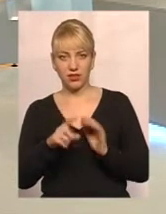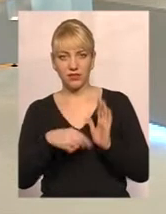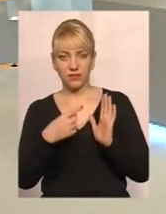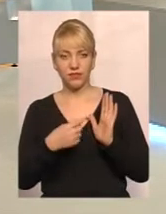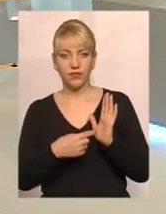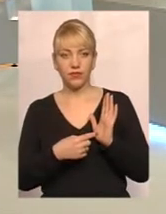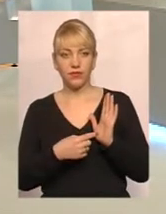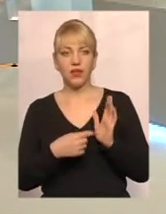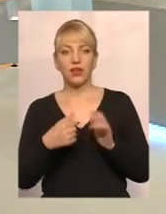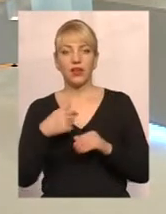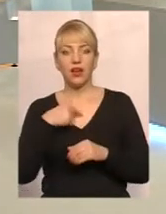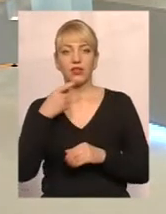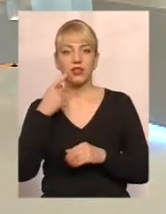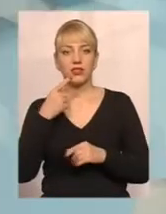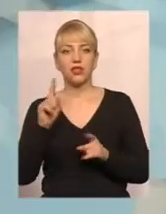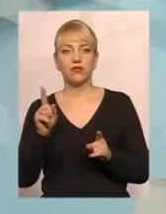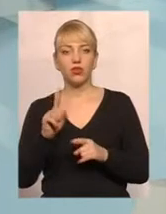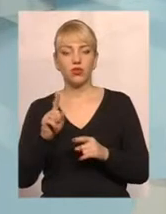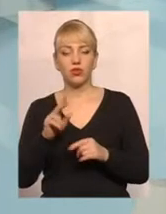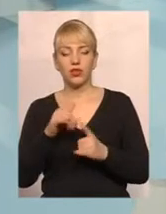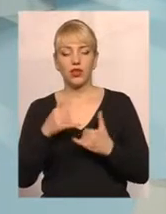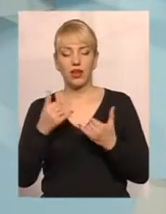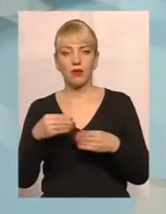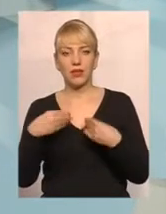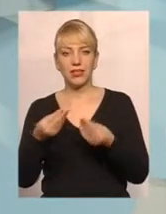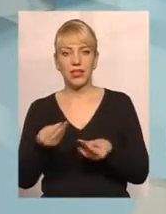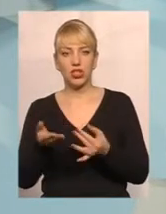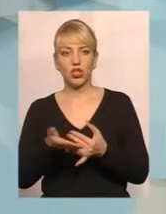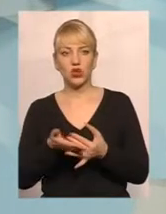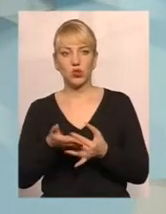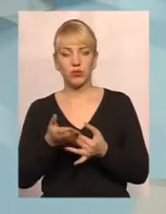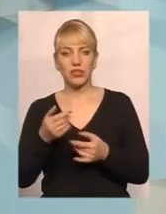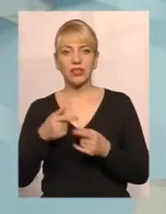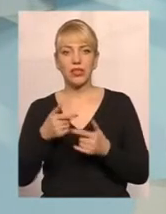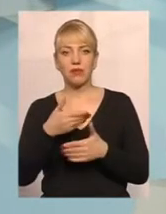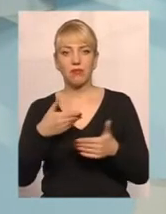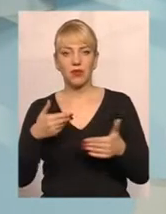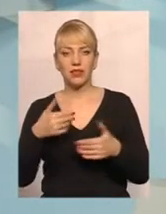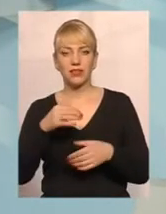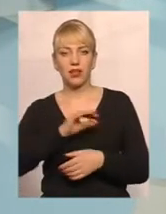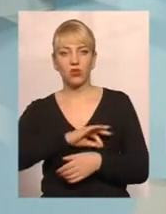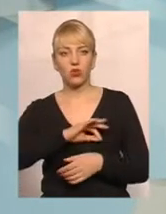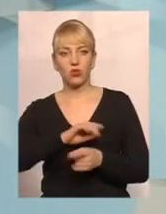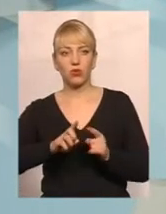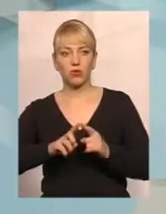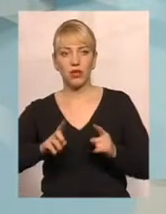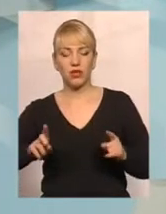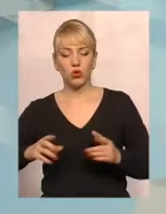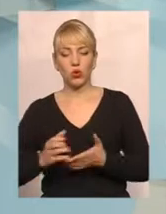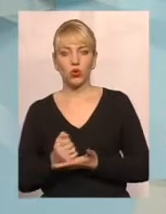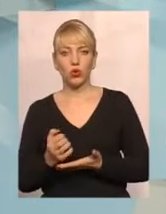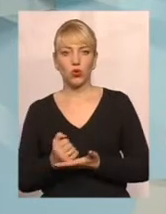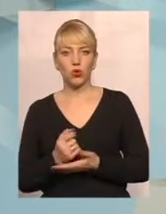я зазначав, що для призначення субсидії ми застосовуємо період доходу за